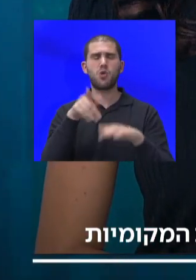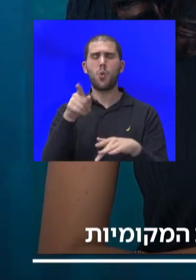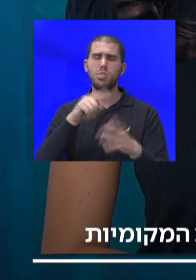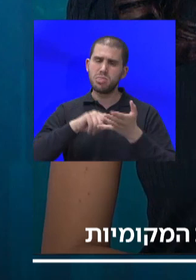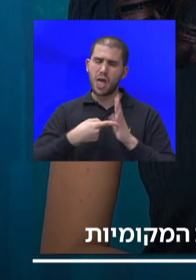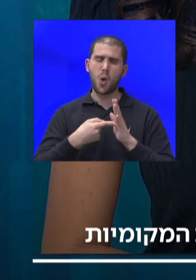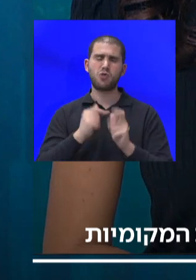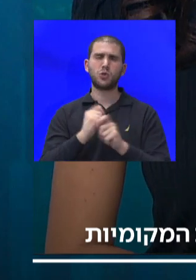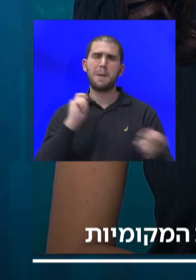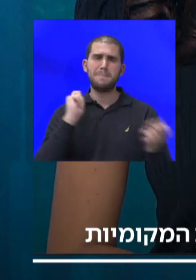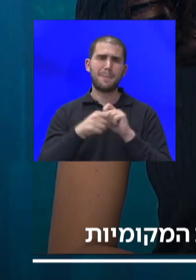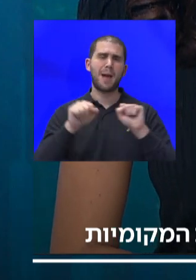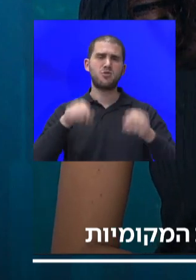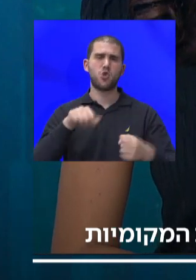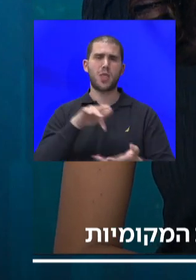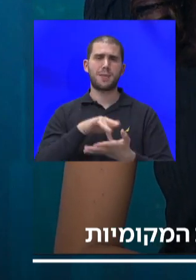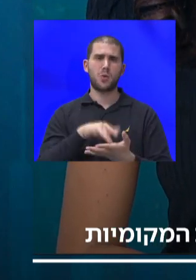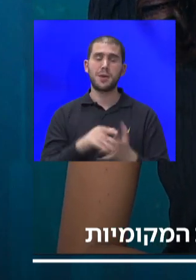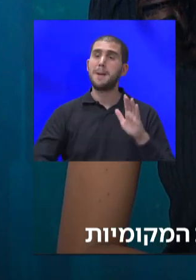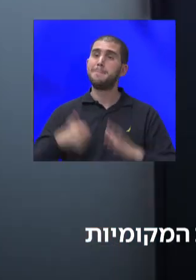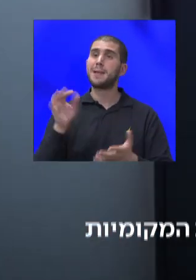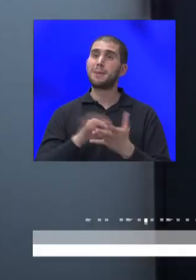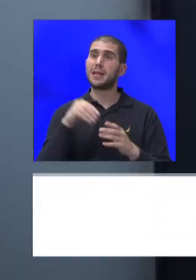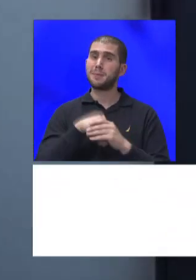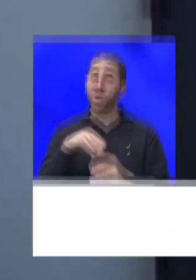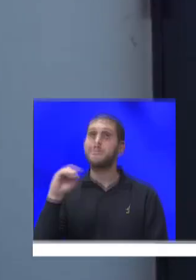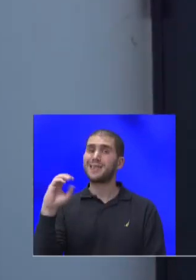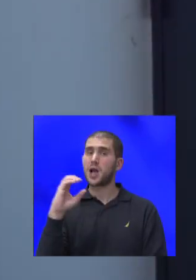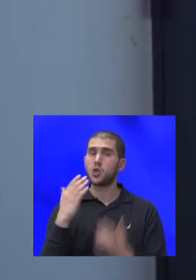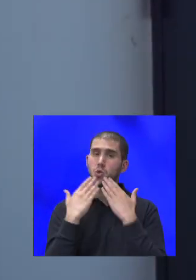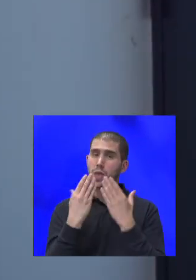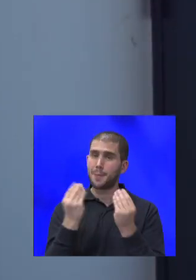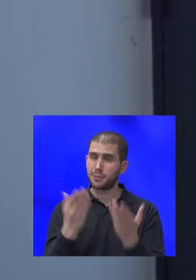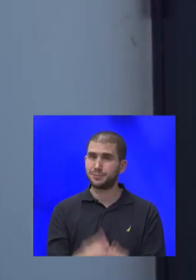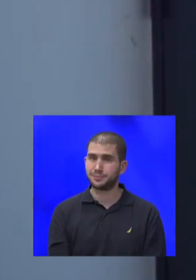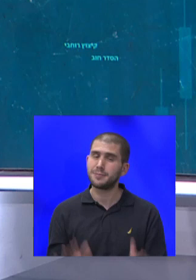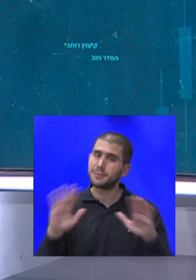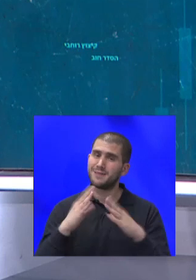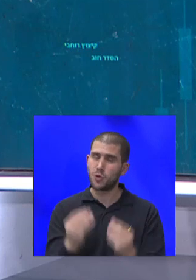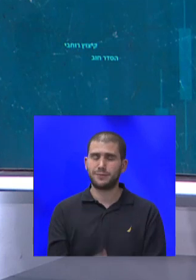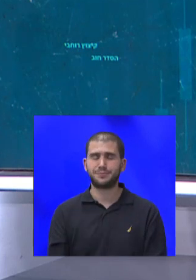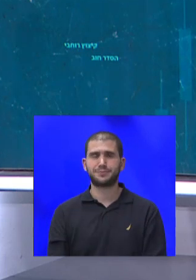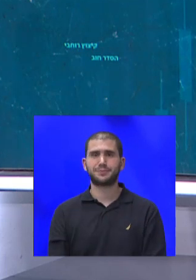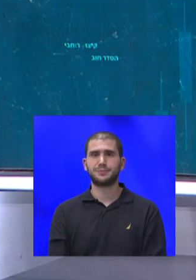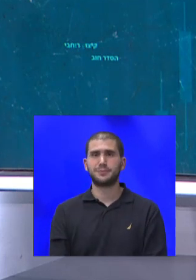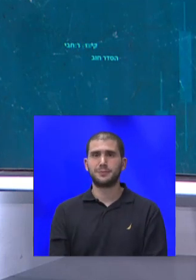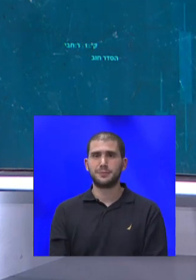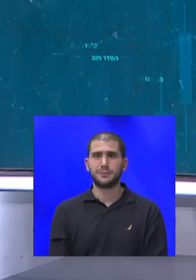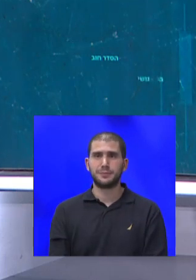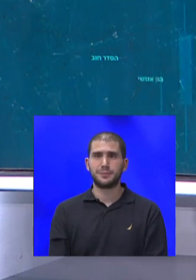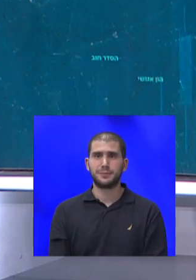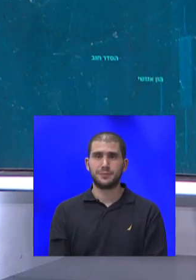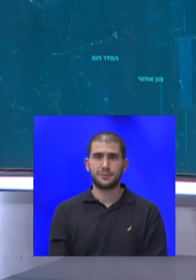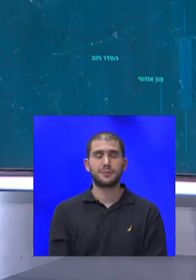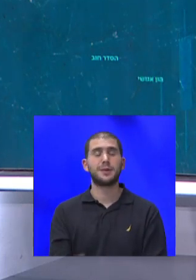המקומי. מנקל משרד הפלים, מורדכי כהן, תודה רבה שהיית איתנו. ערב טוב. תודה לכם. נשאר אצלנו באזור,